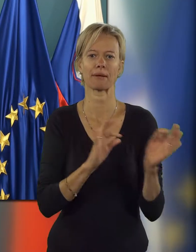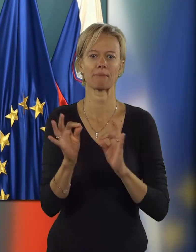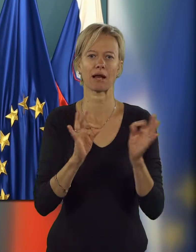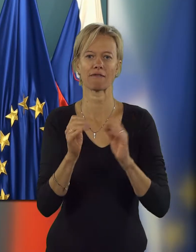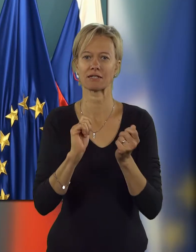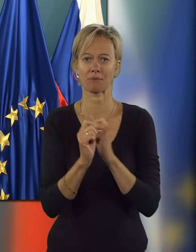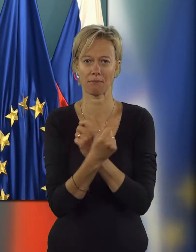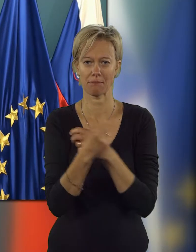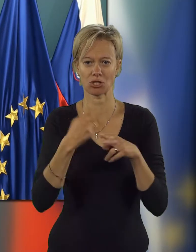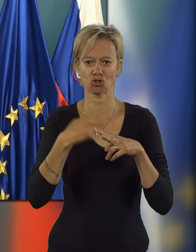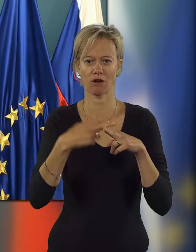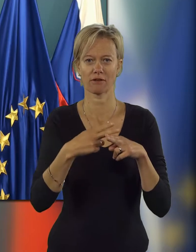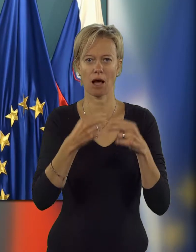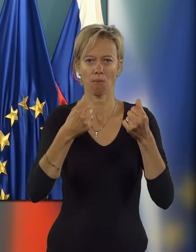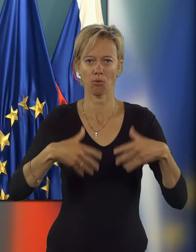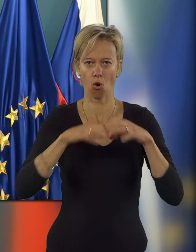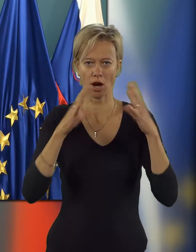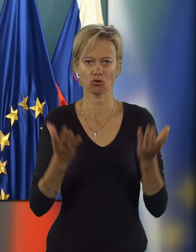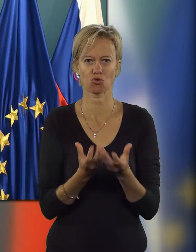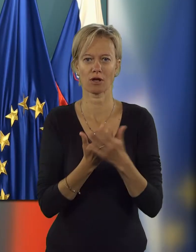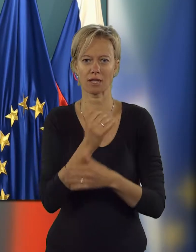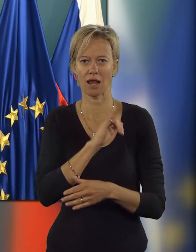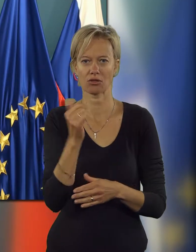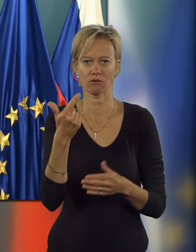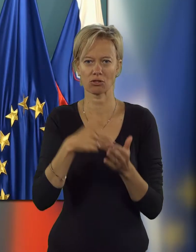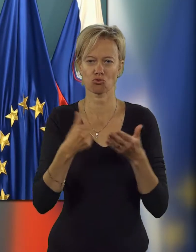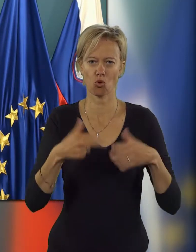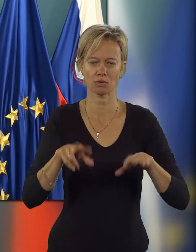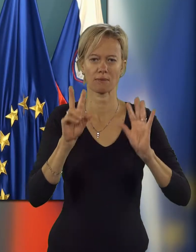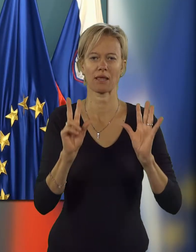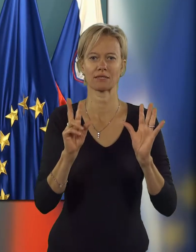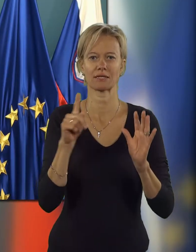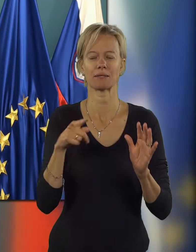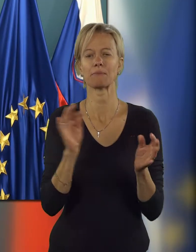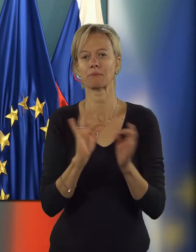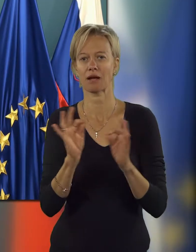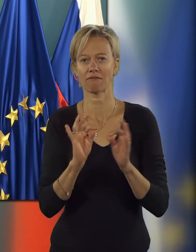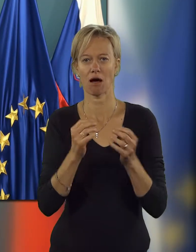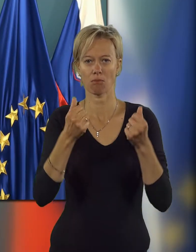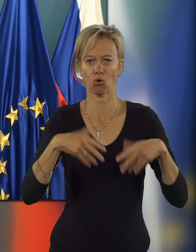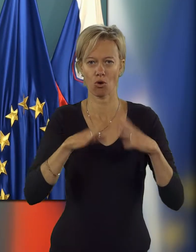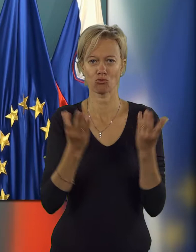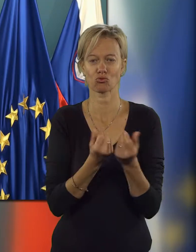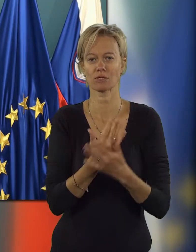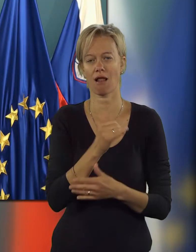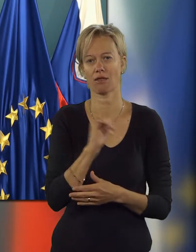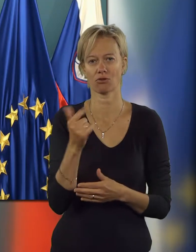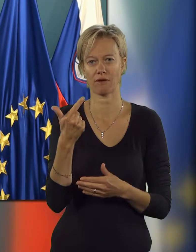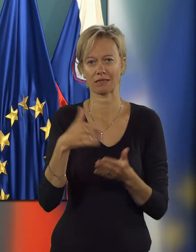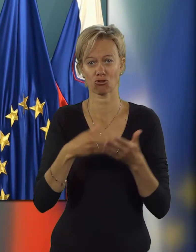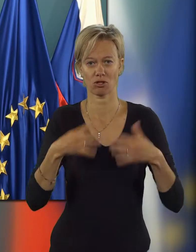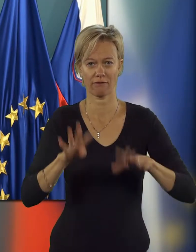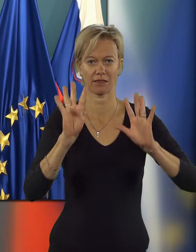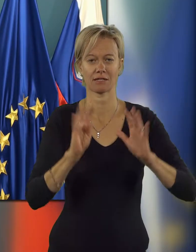priprava sprememb državnega proračuna za leto 2018 in priprava proračuna za leto